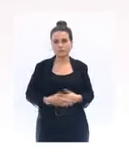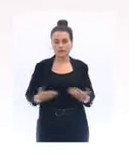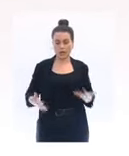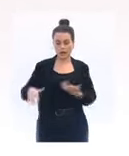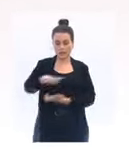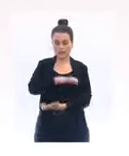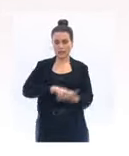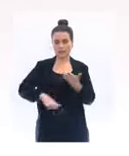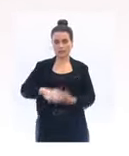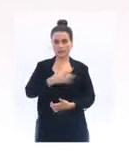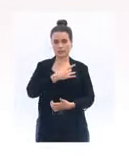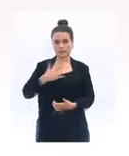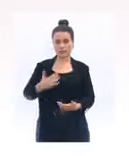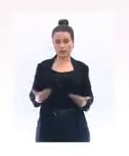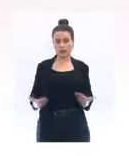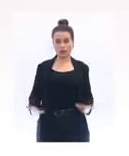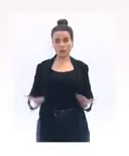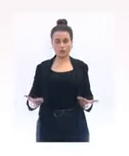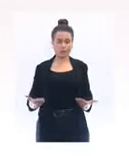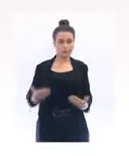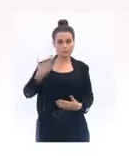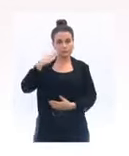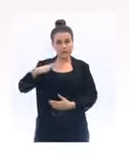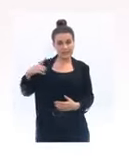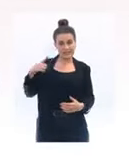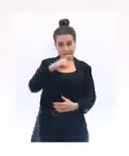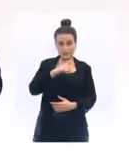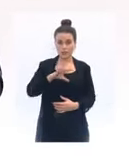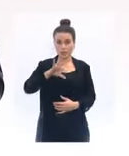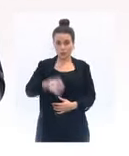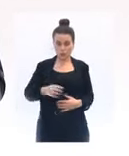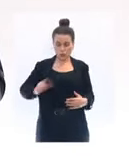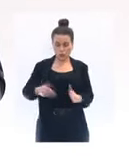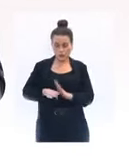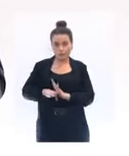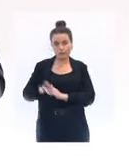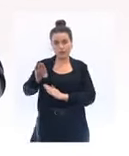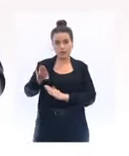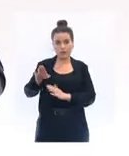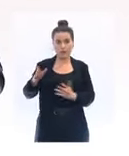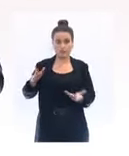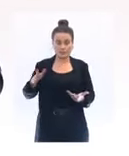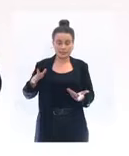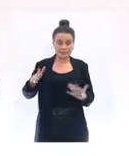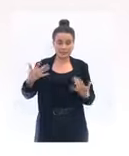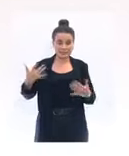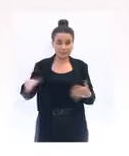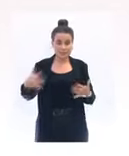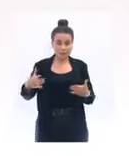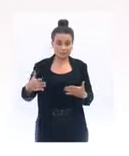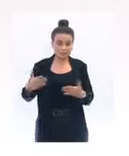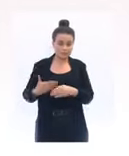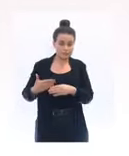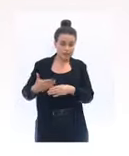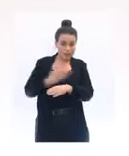est extrêmement difficile. Oui, une deuxième vague était annoncée et prévue.